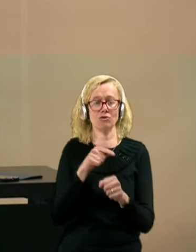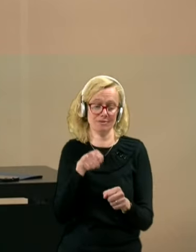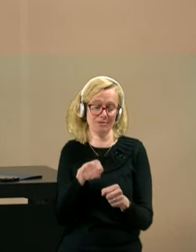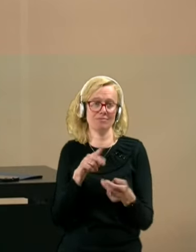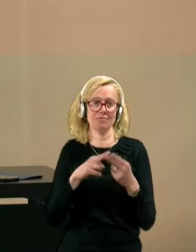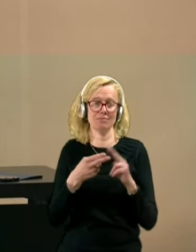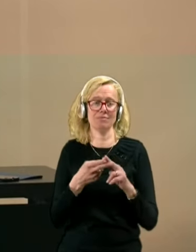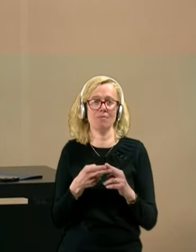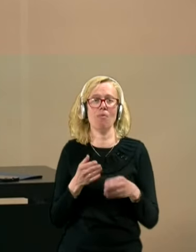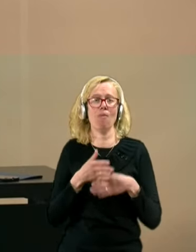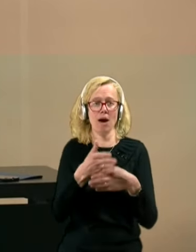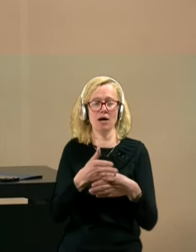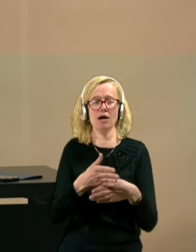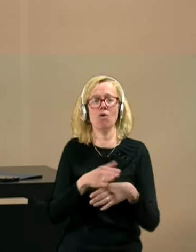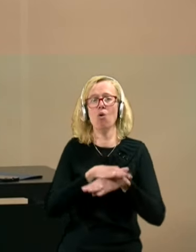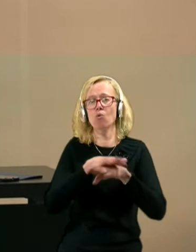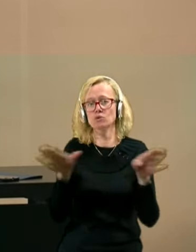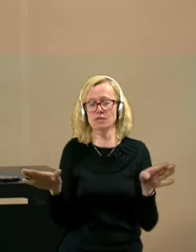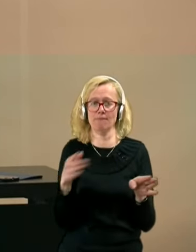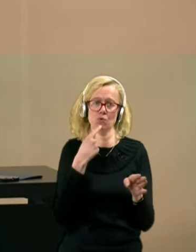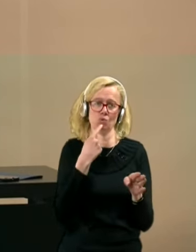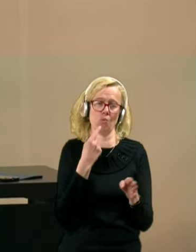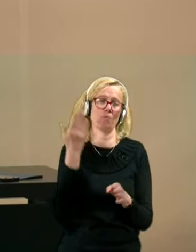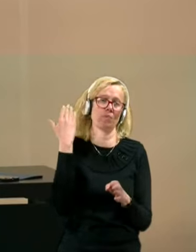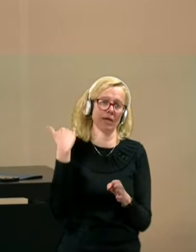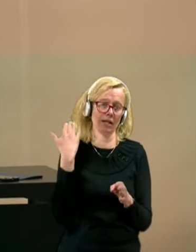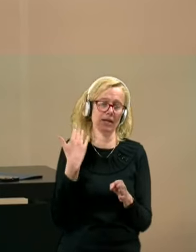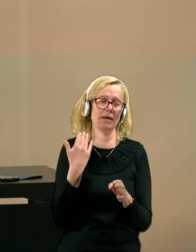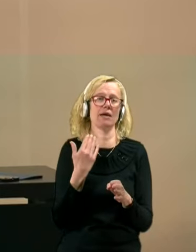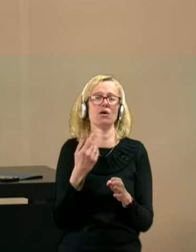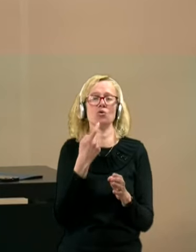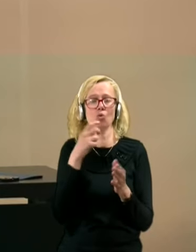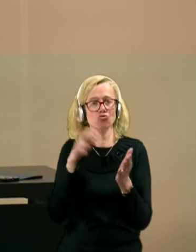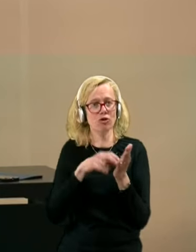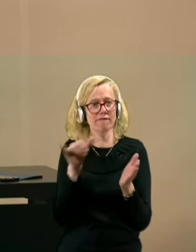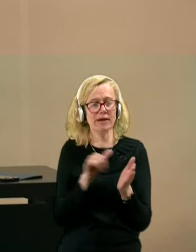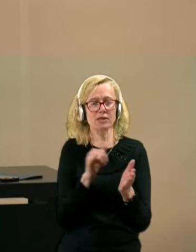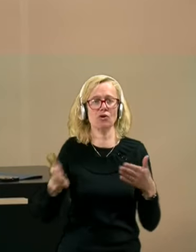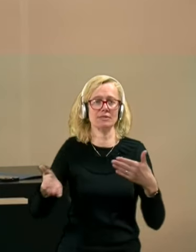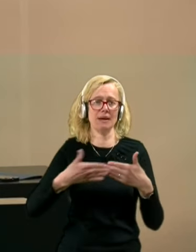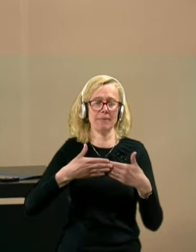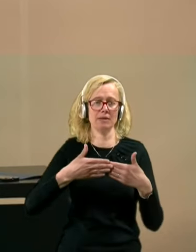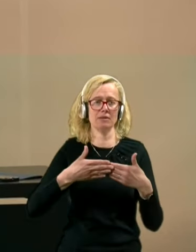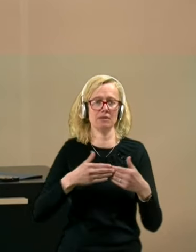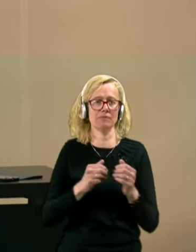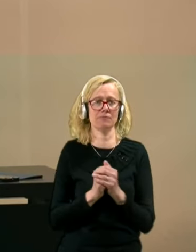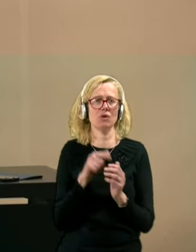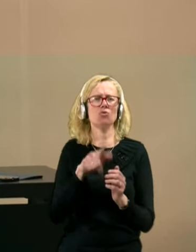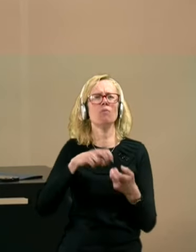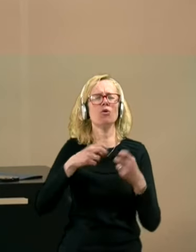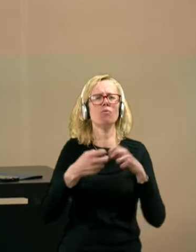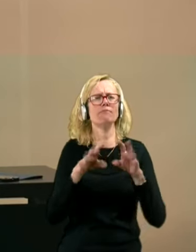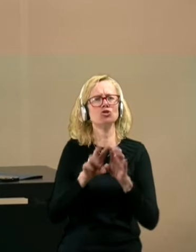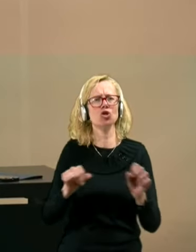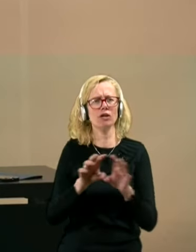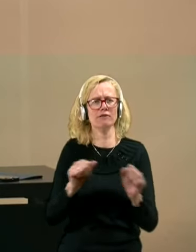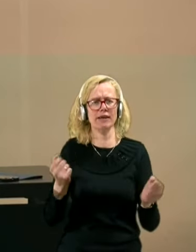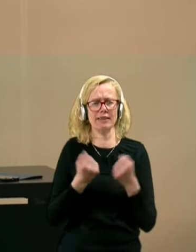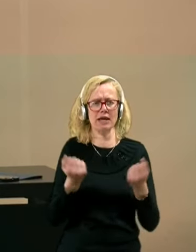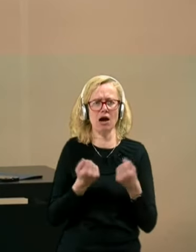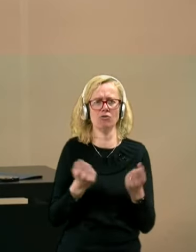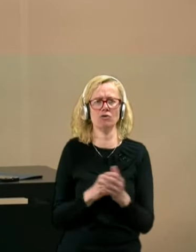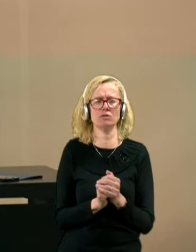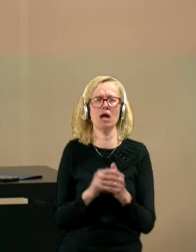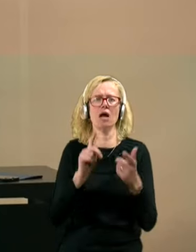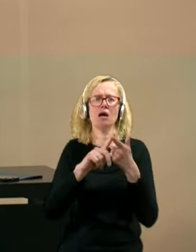osnovi vsem tistim, ki so bili in ki so še zaprti. Tukaj je problem storitvene dejavnosti, potem gre za